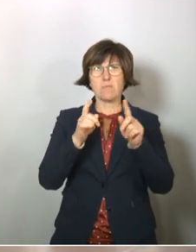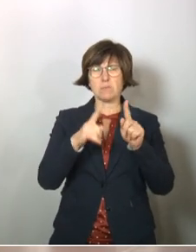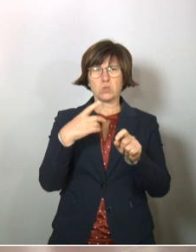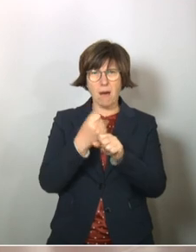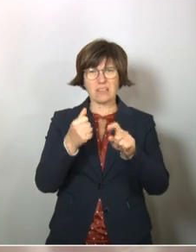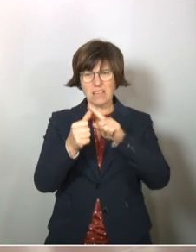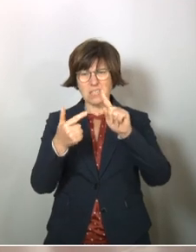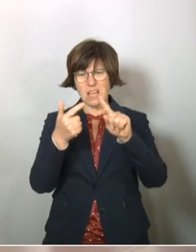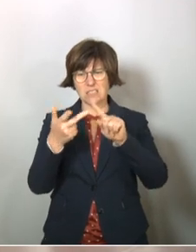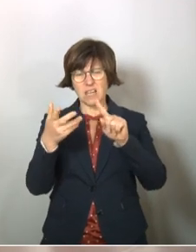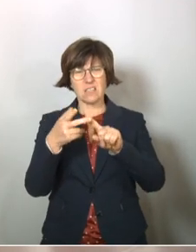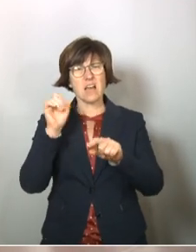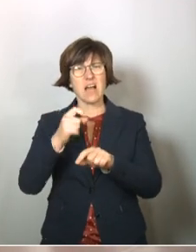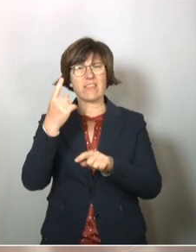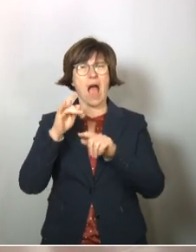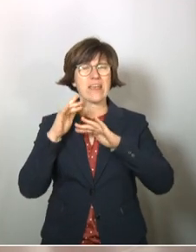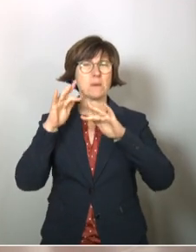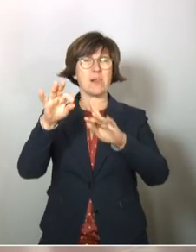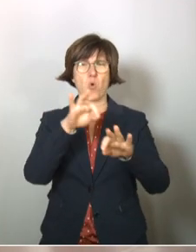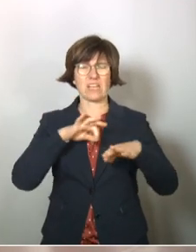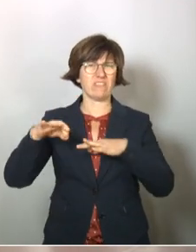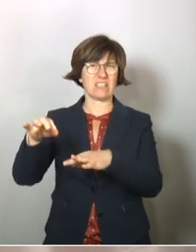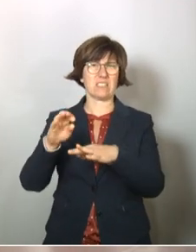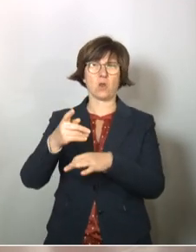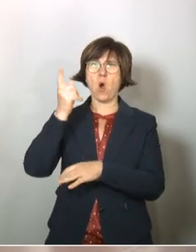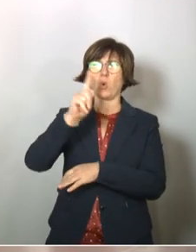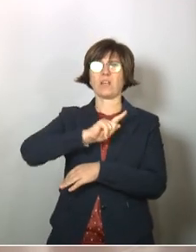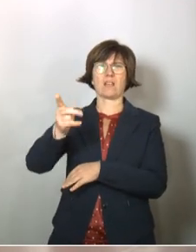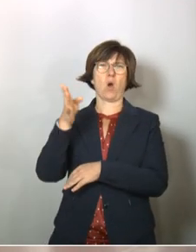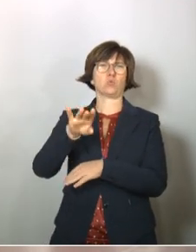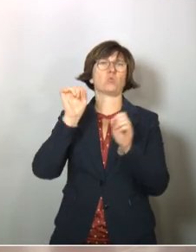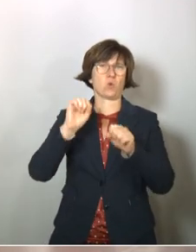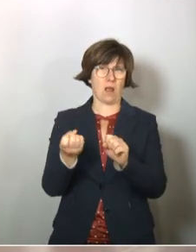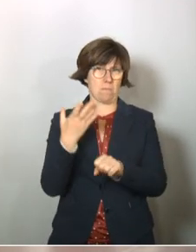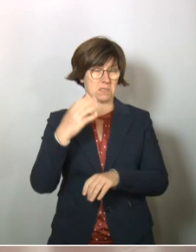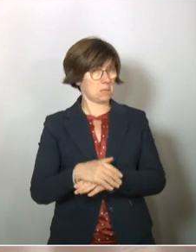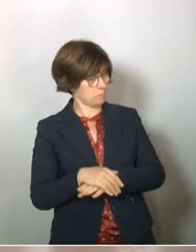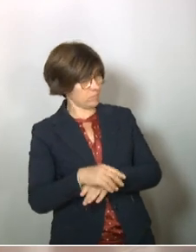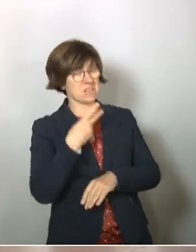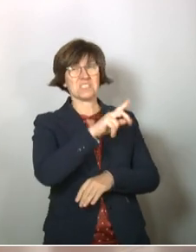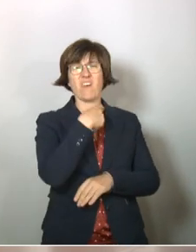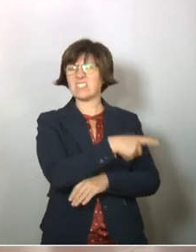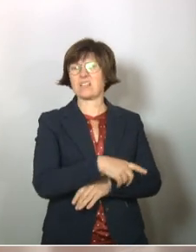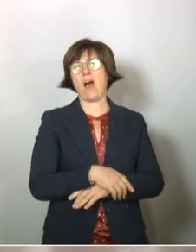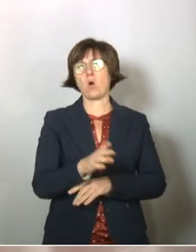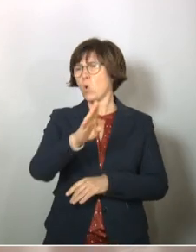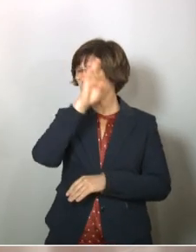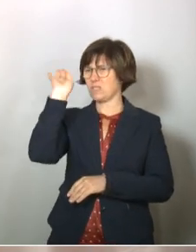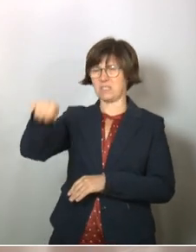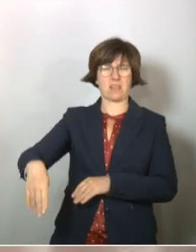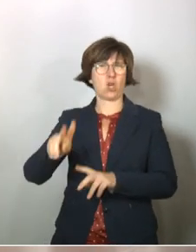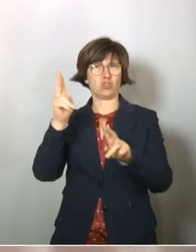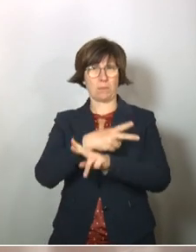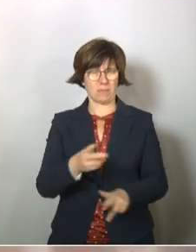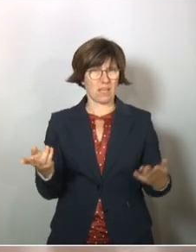Maßnahmen angreift, kann es eine Million Infizierte, vielleicht sogar 100.000 Tote geben. Der andere sagt, das halte ich alles für Blödsinn, das ist